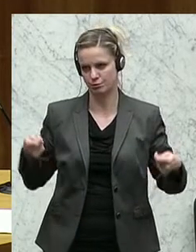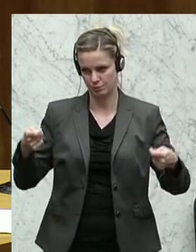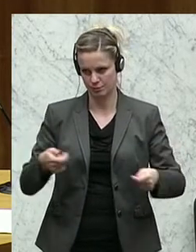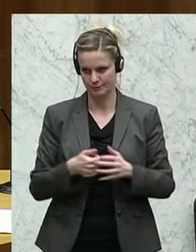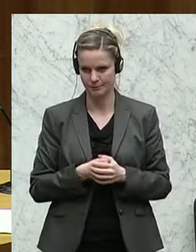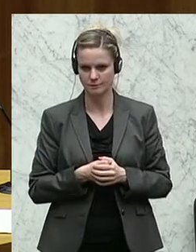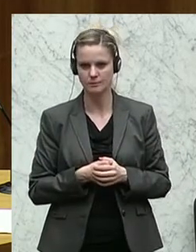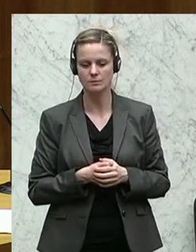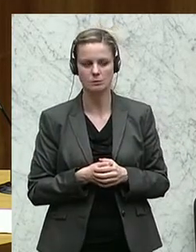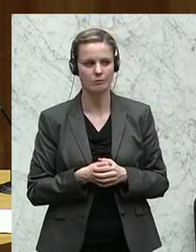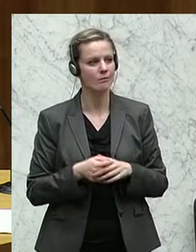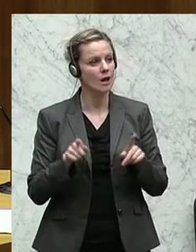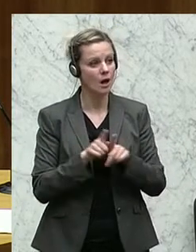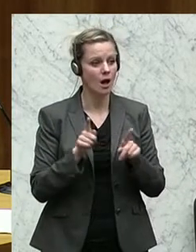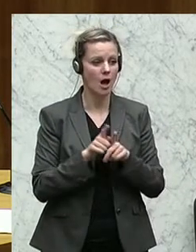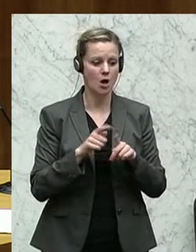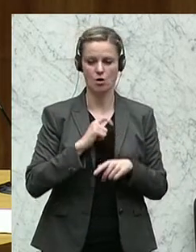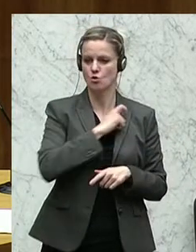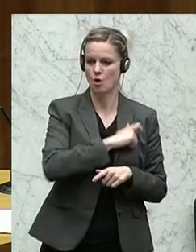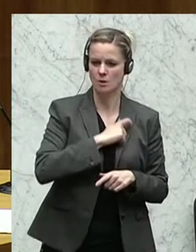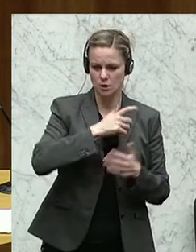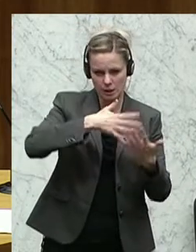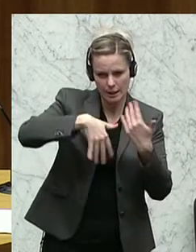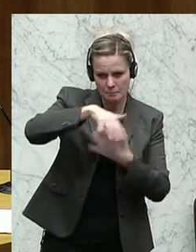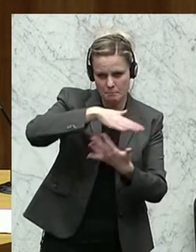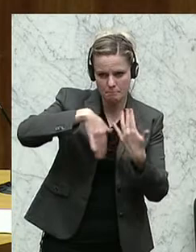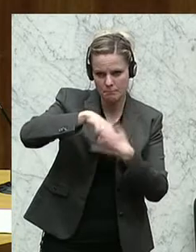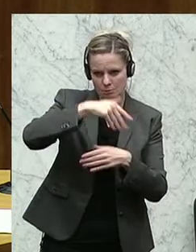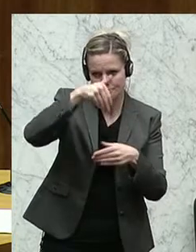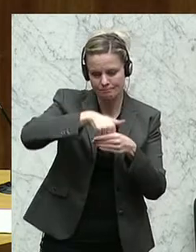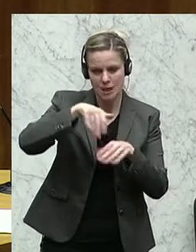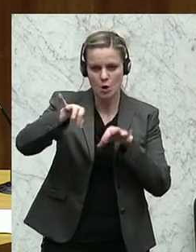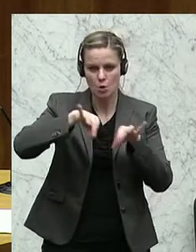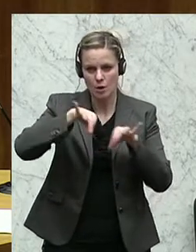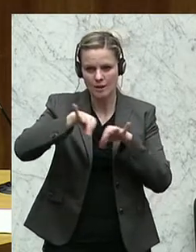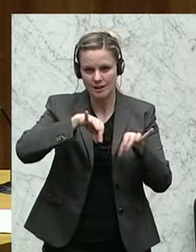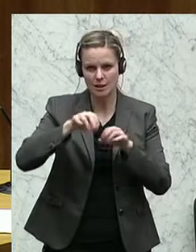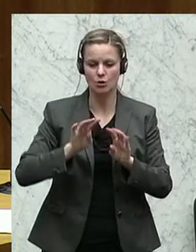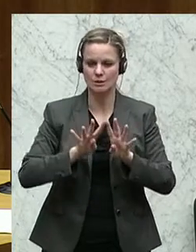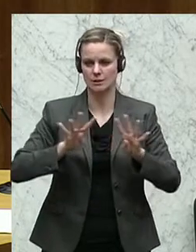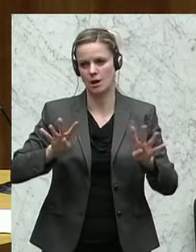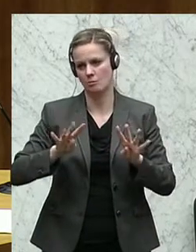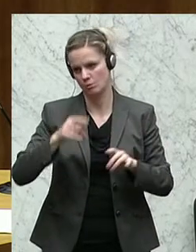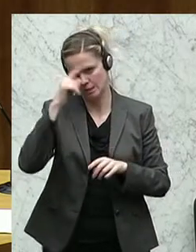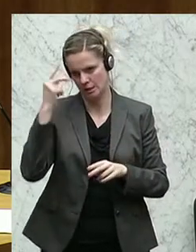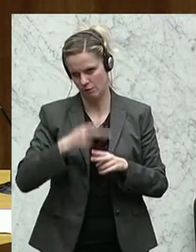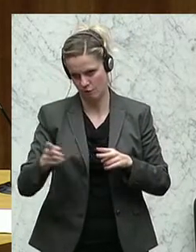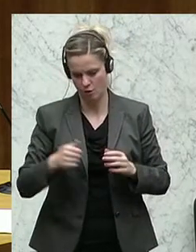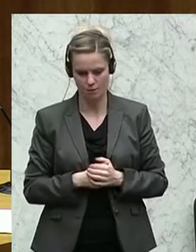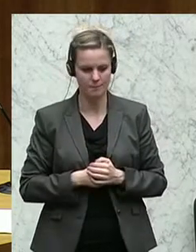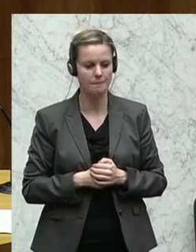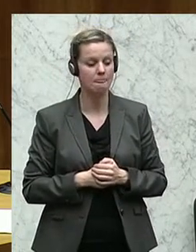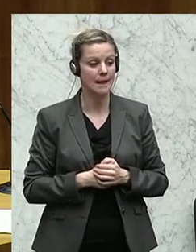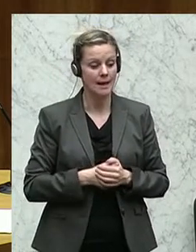die Einrichtung einer gemischten Kommission als Koordinierungsgremium ist sinnvoll. Wissenschaft und